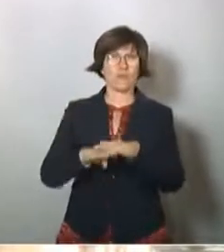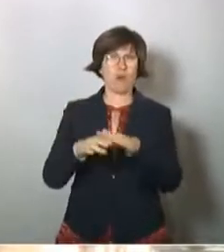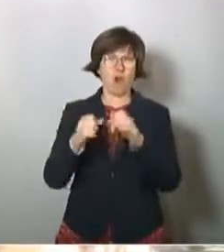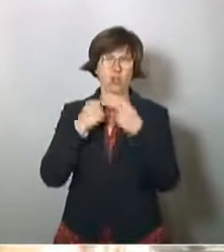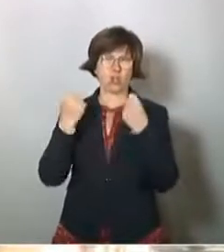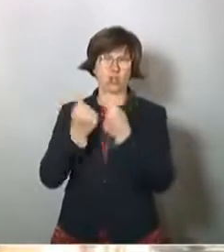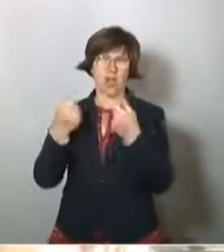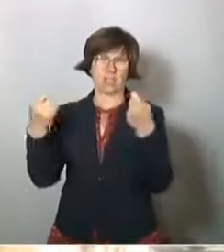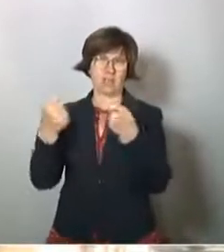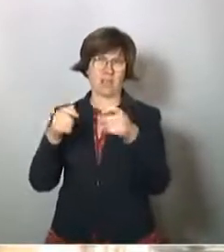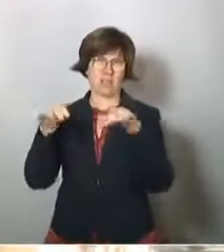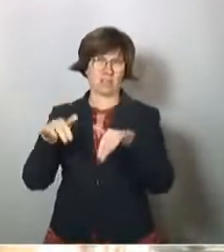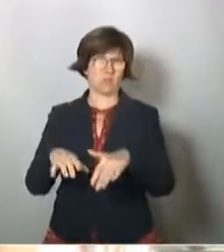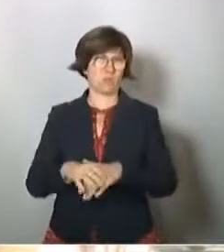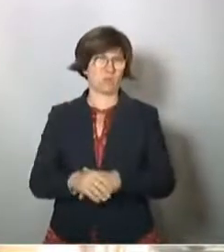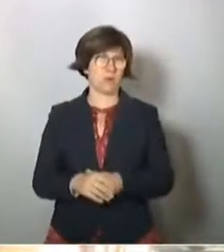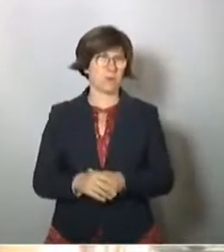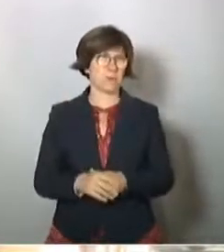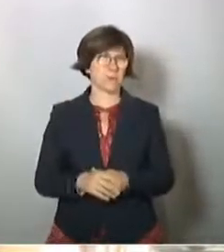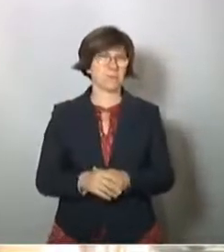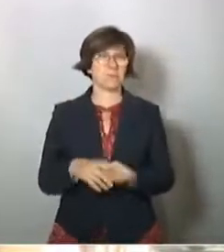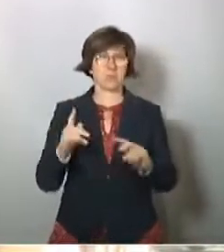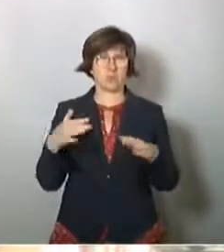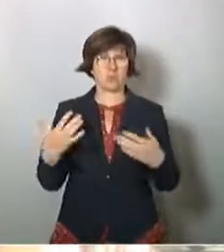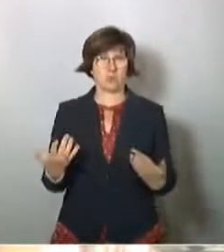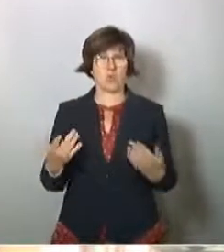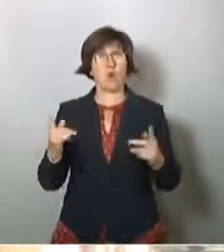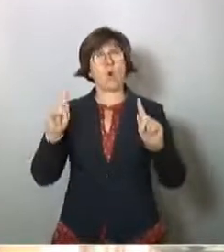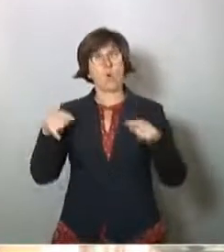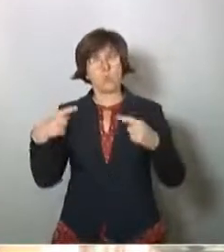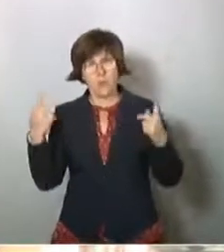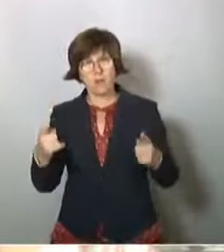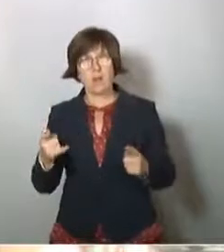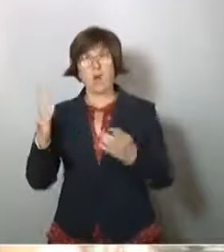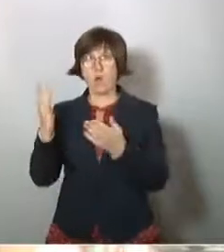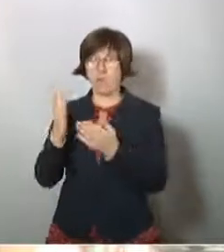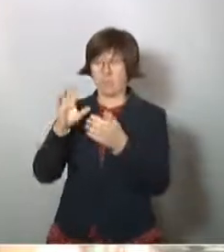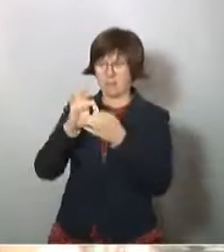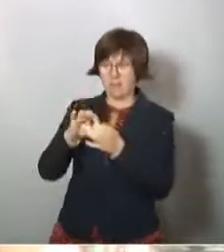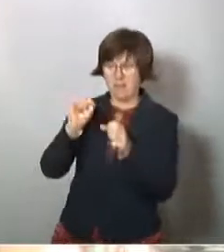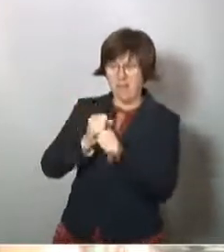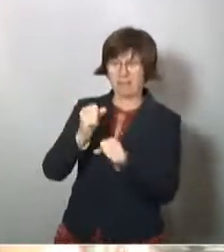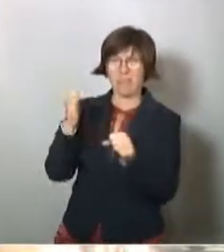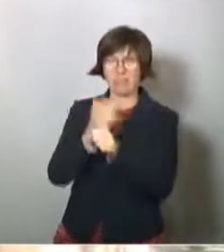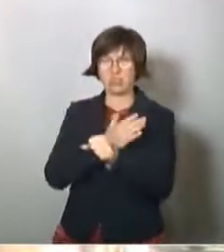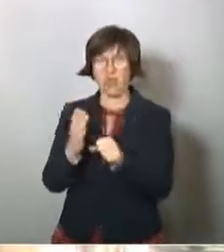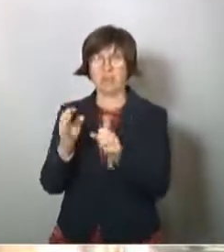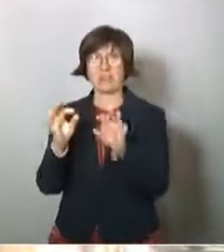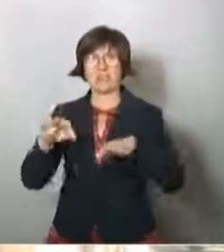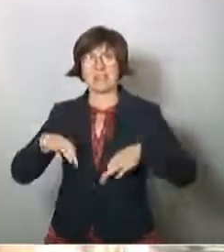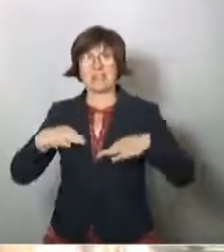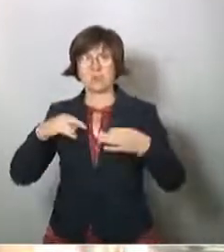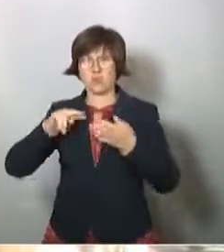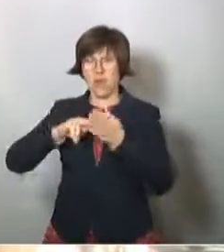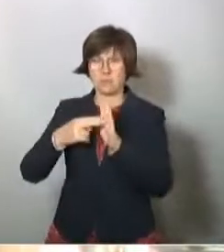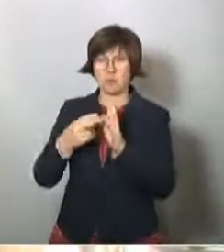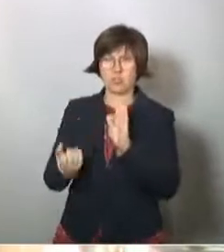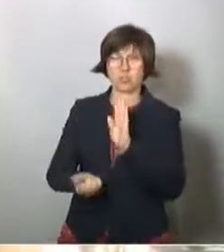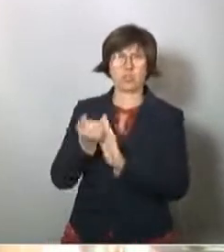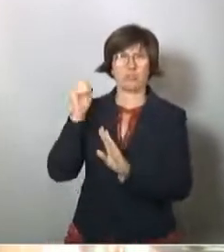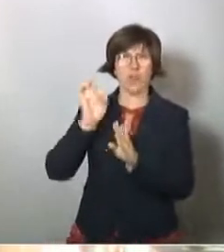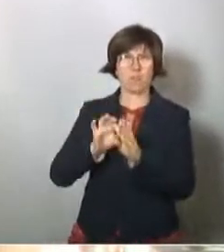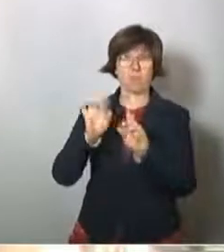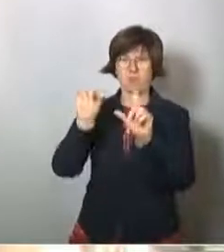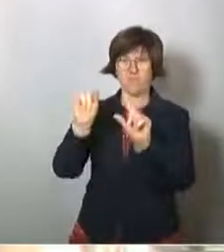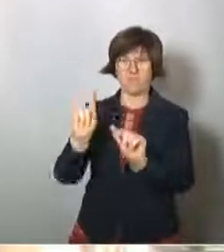öffentlich sich finanzieren sollte und dann auch natürlich entscheiden kann, welche gesundheitspolitischen Schwerpunkte